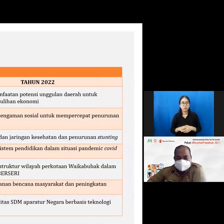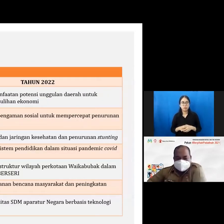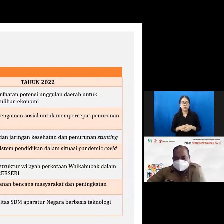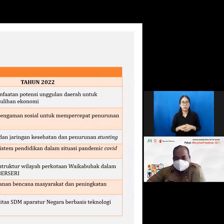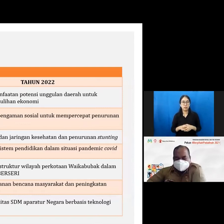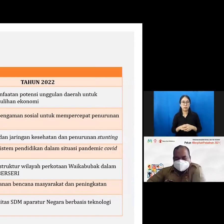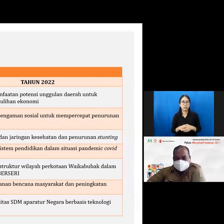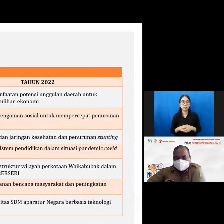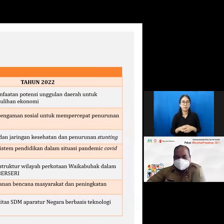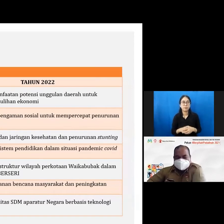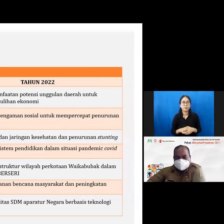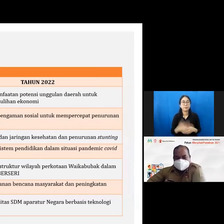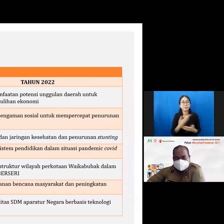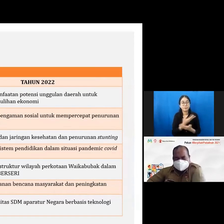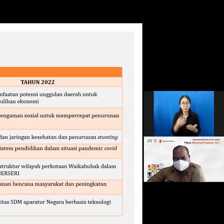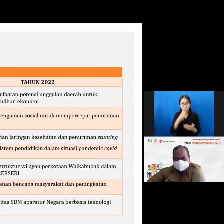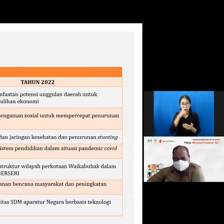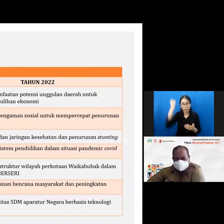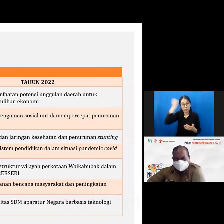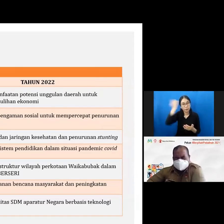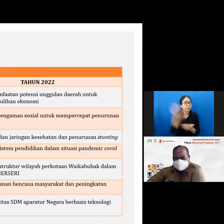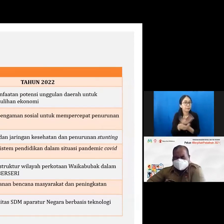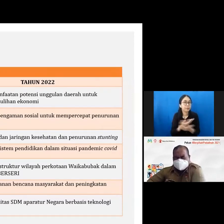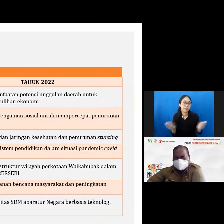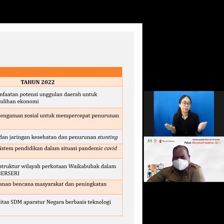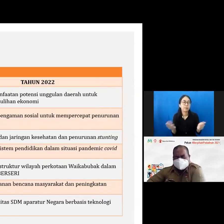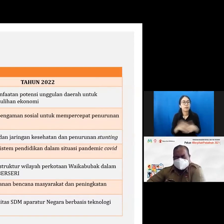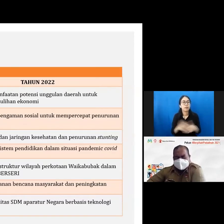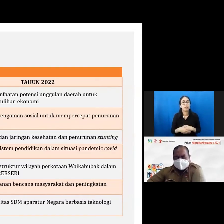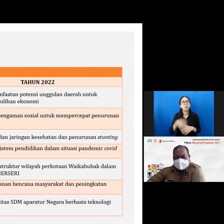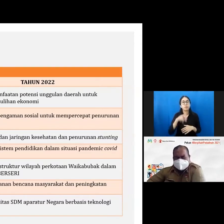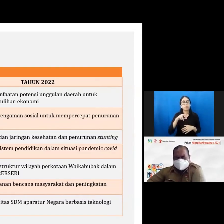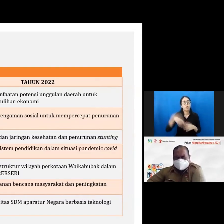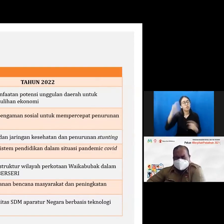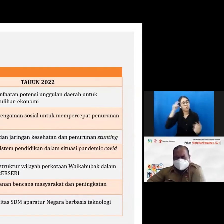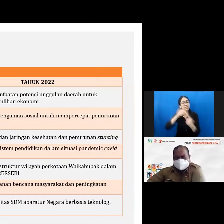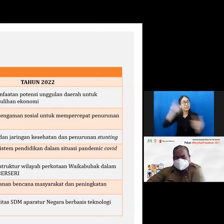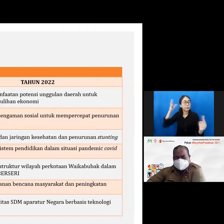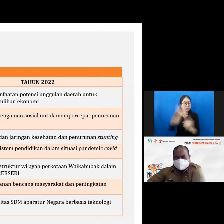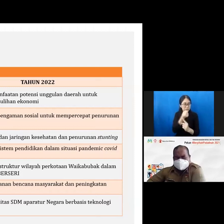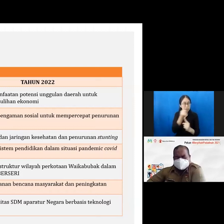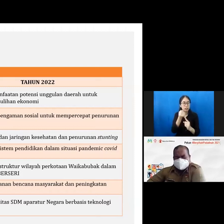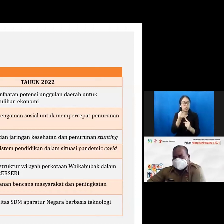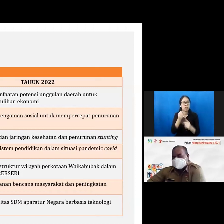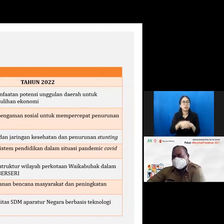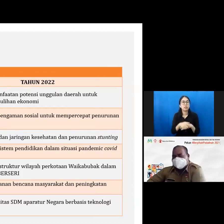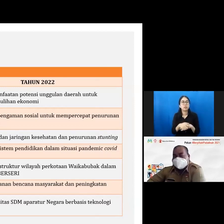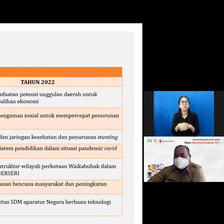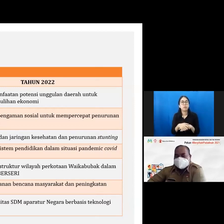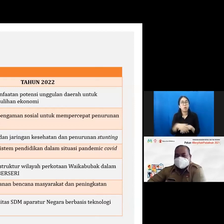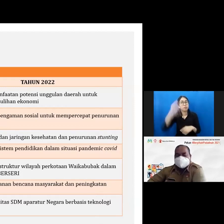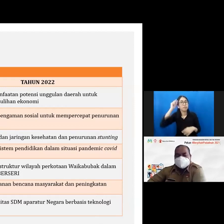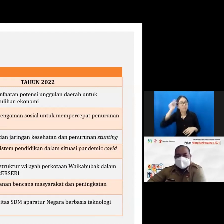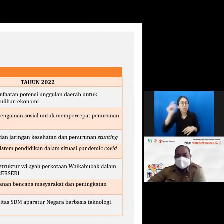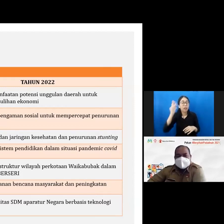baik Bapak Ibu sekalian dari visi misi kemudian strategi seperti yang saya